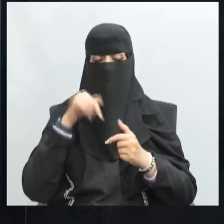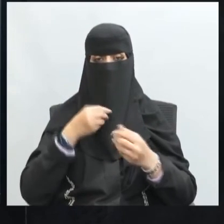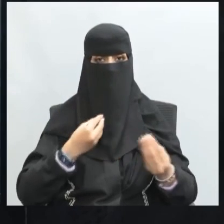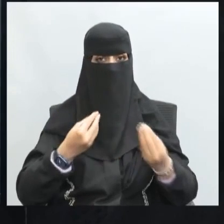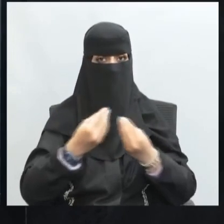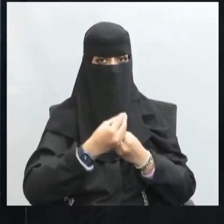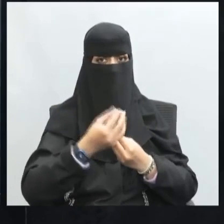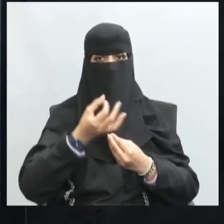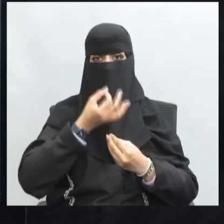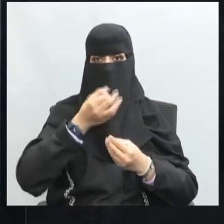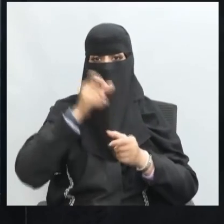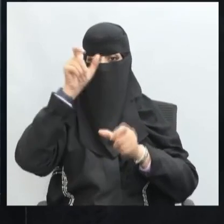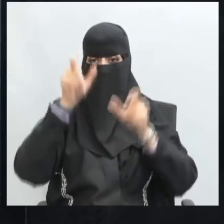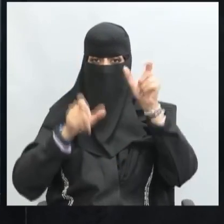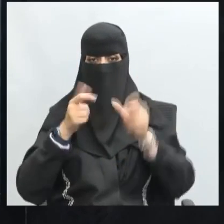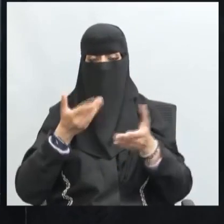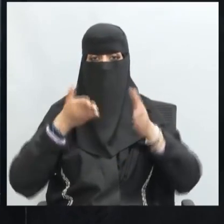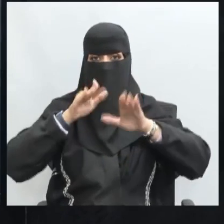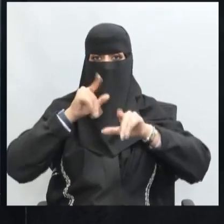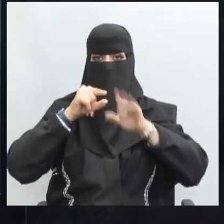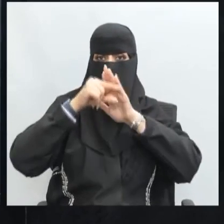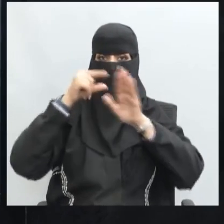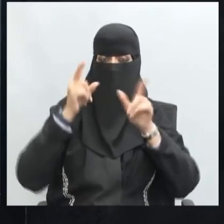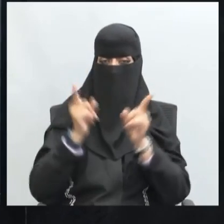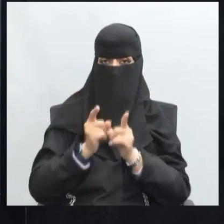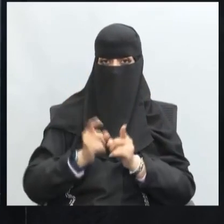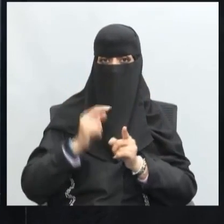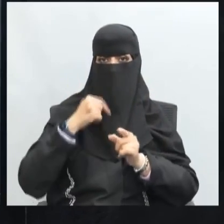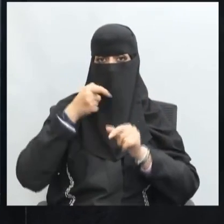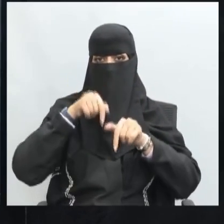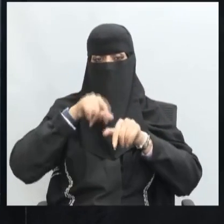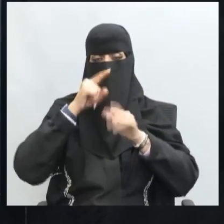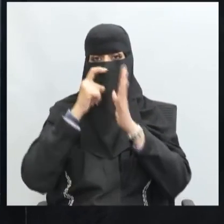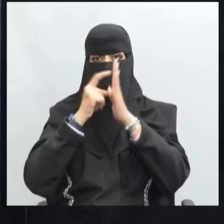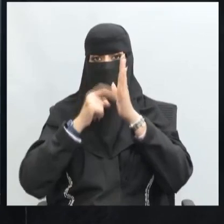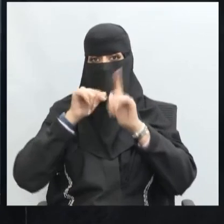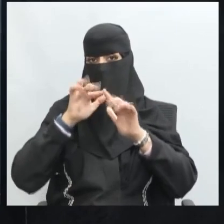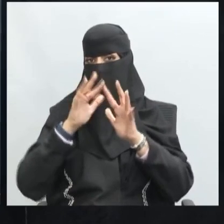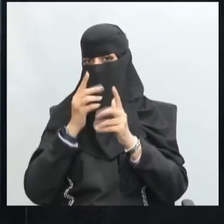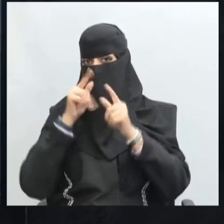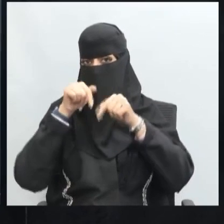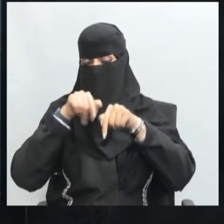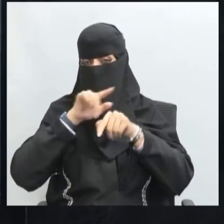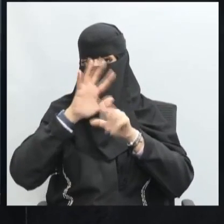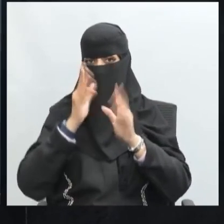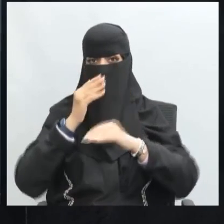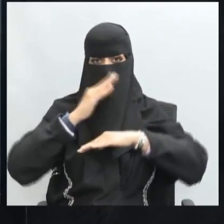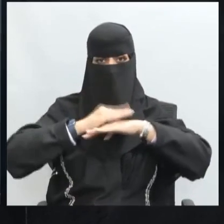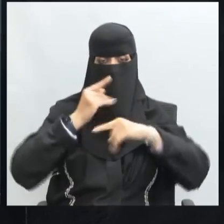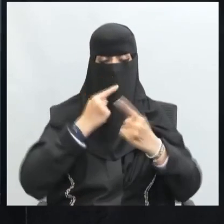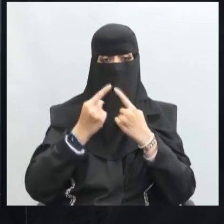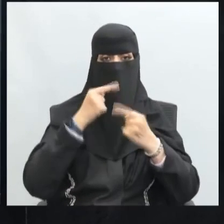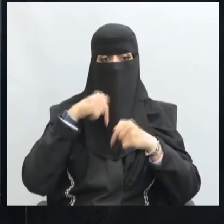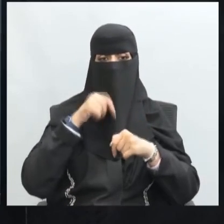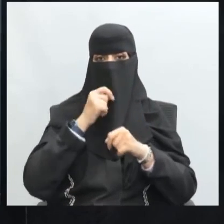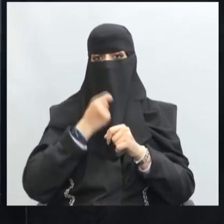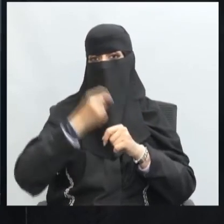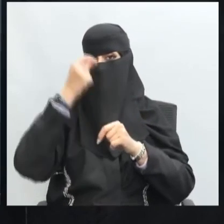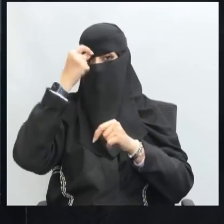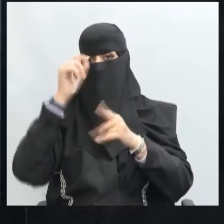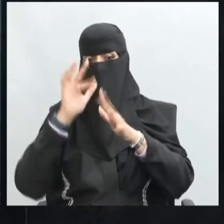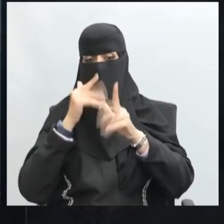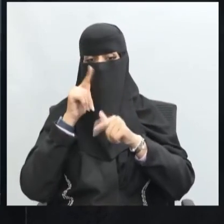تبادل الحديث بين الطرفين وكثر حول قضية محددة بالالتزام بماذا؟ بآداب الحوار والسمات